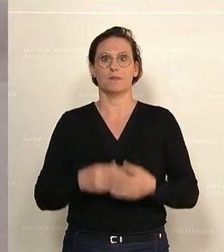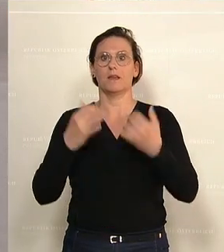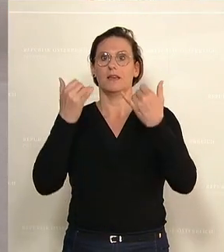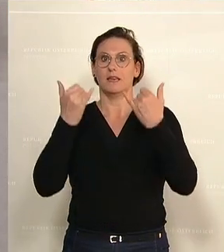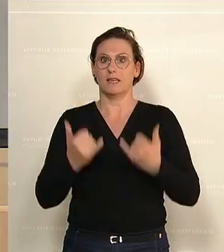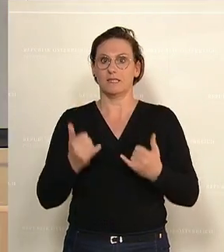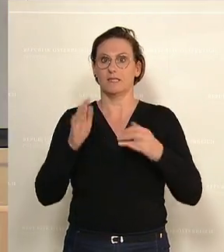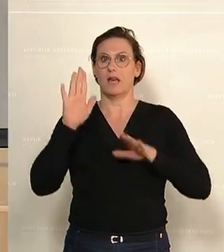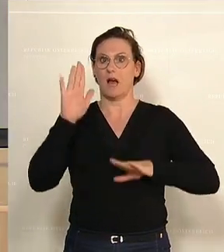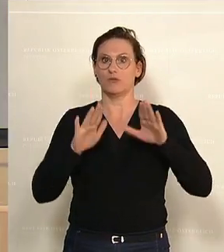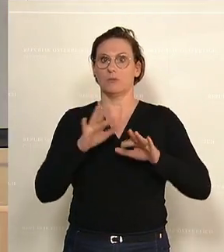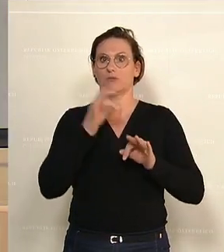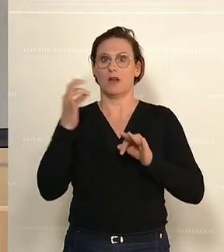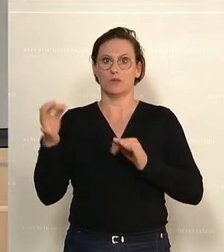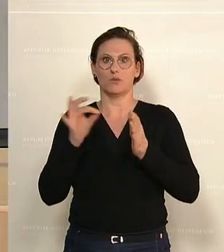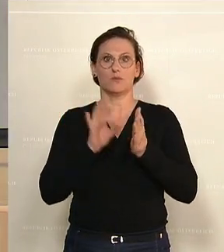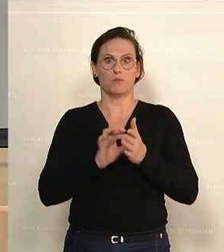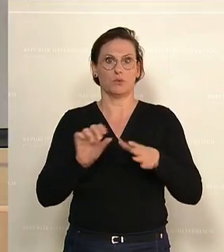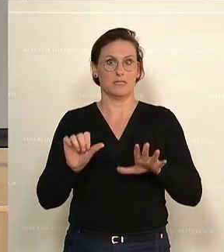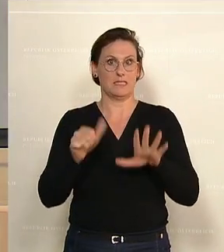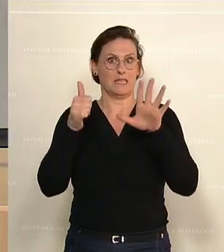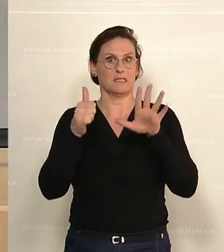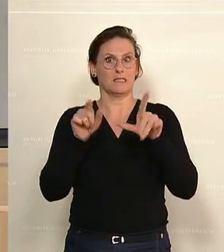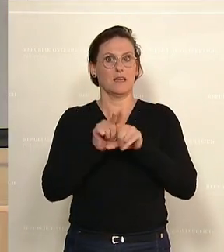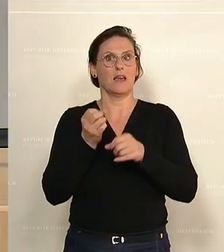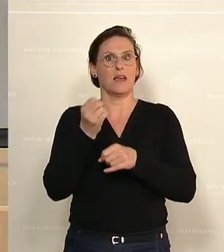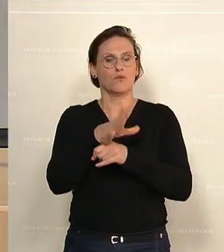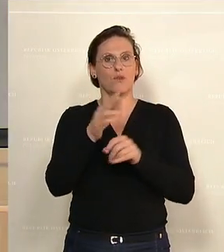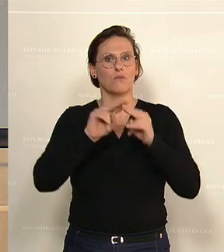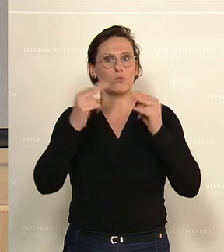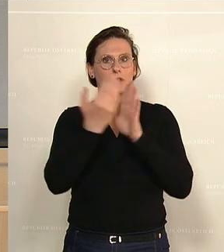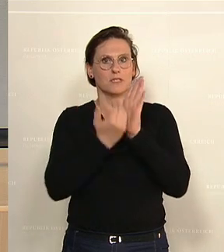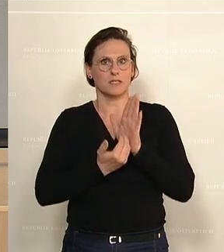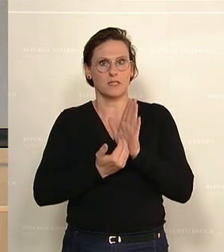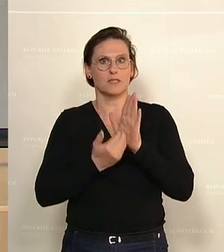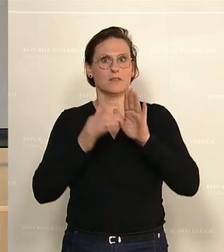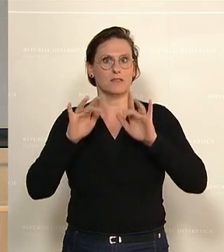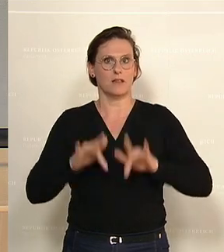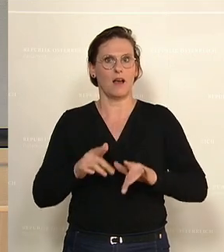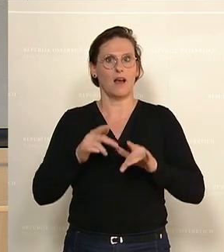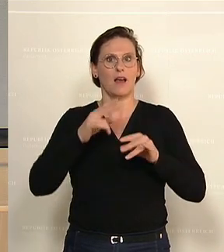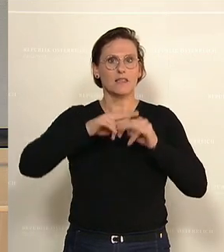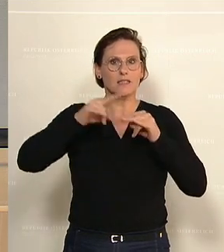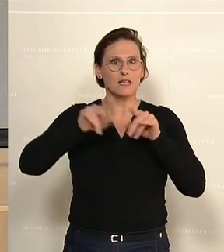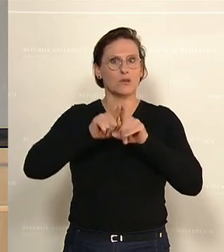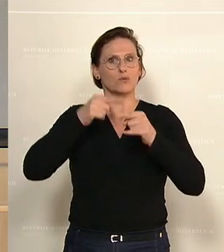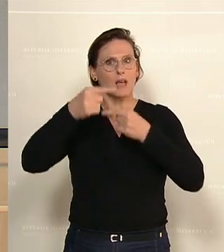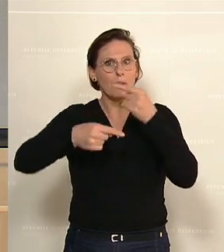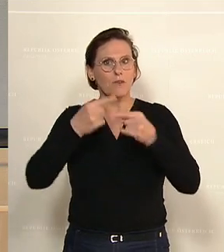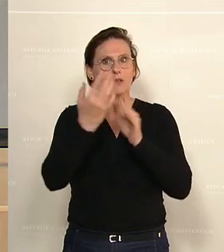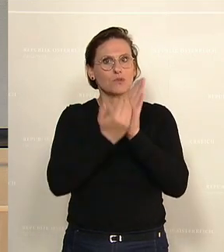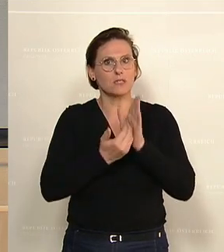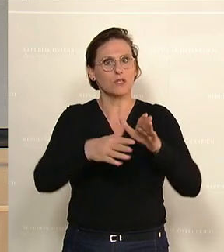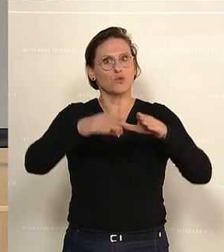wir zur Abstimmung über den Tagesordnungspunkt 6. Entwurf betreffend ein Bundesgesetz, mit dem das Sanierungs und Abwicklungsgesetz, das